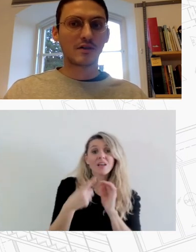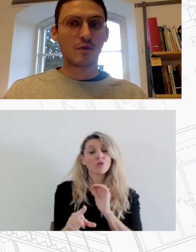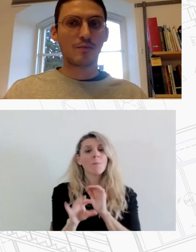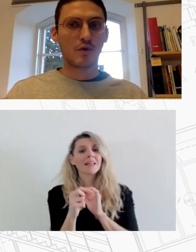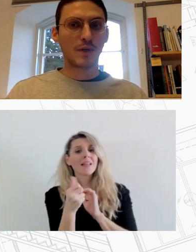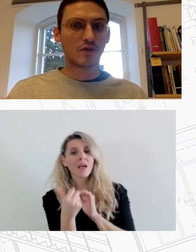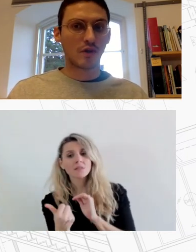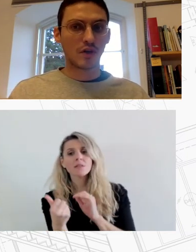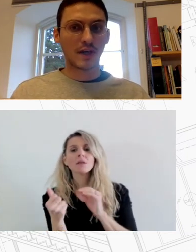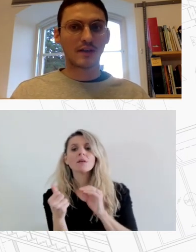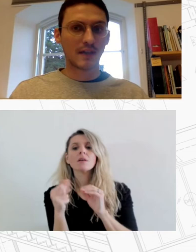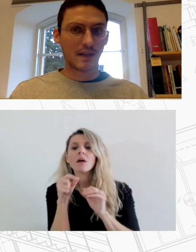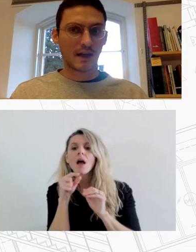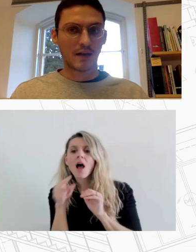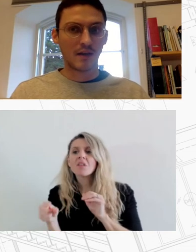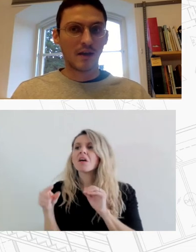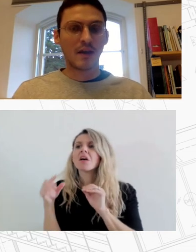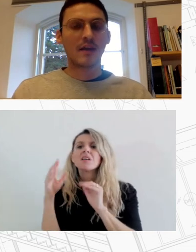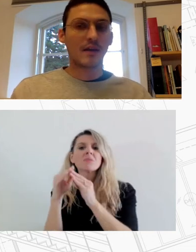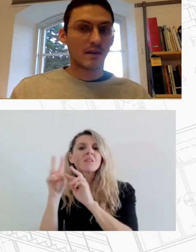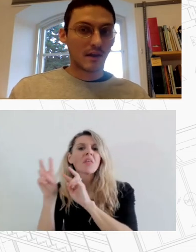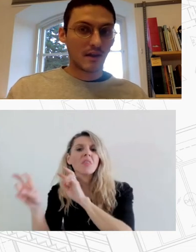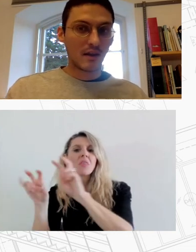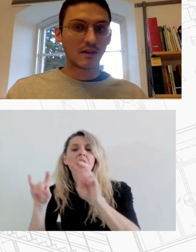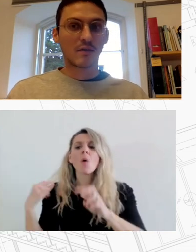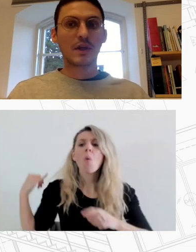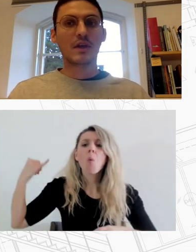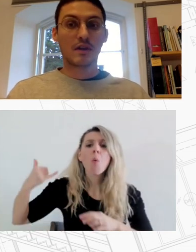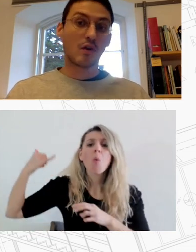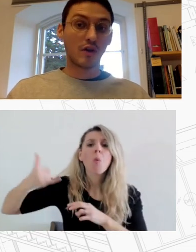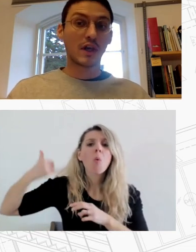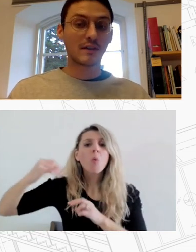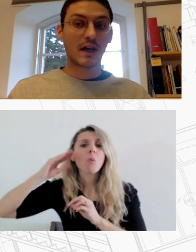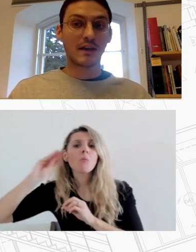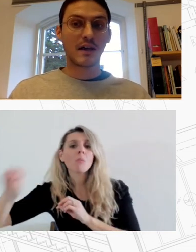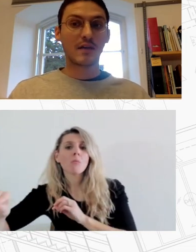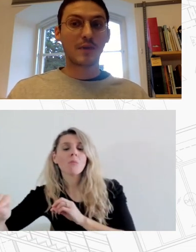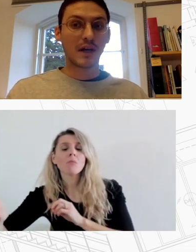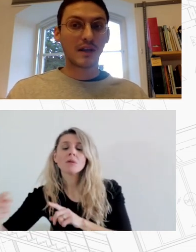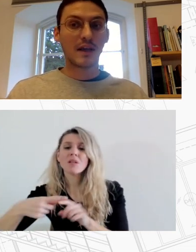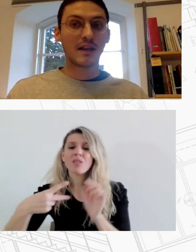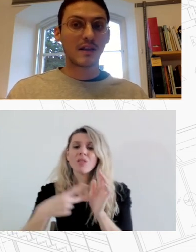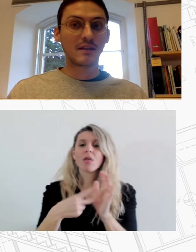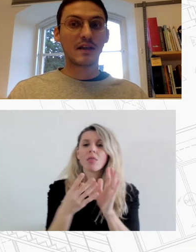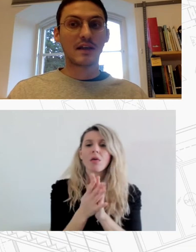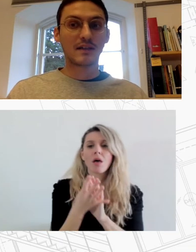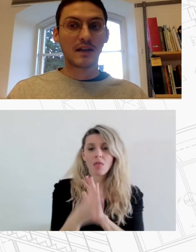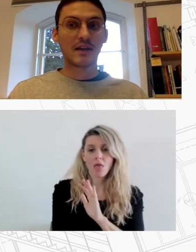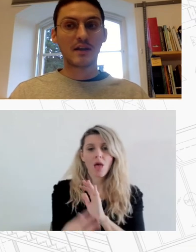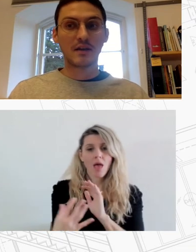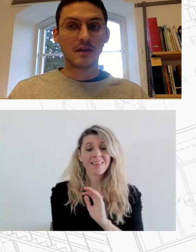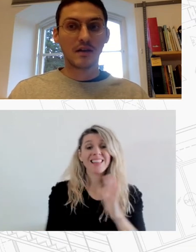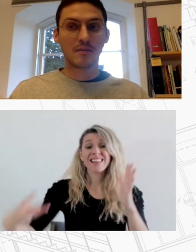αραιά χρησιμοποιούμενες το 2011 Και την ίδια στιγμή το 2019 υπήρχαν 3.000